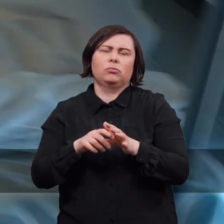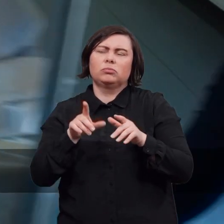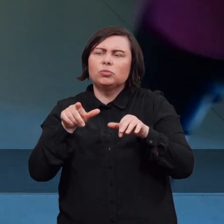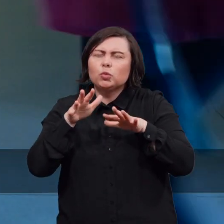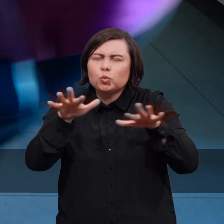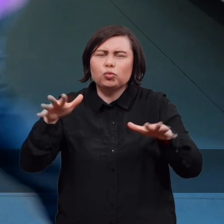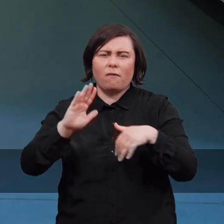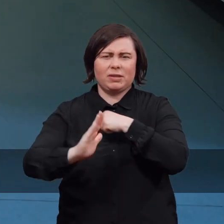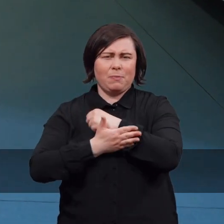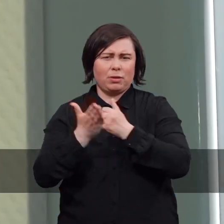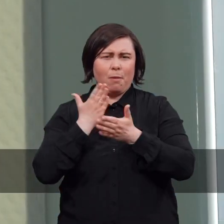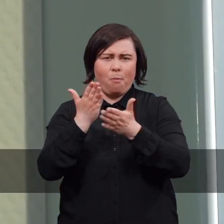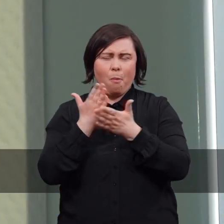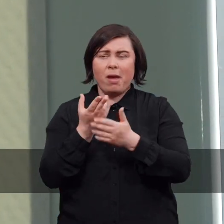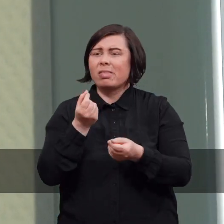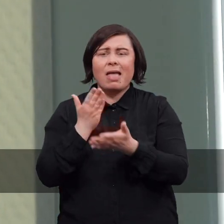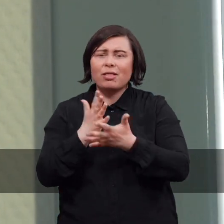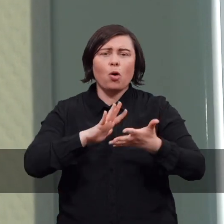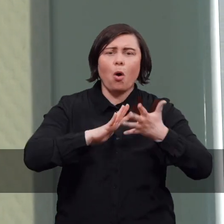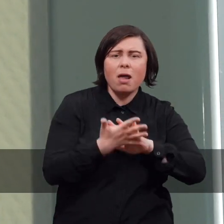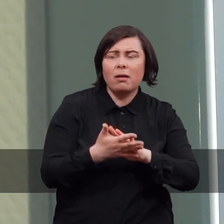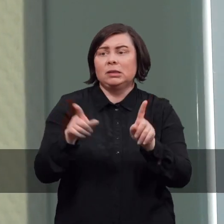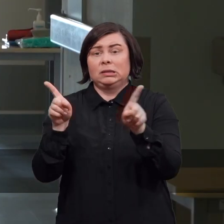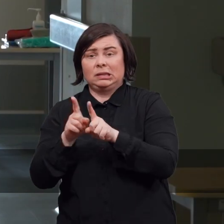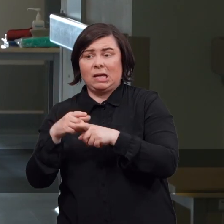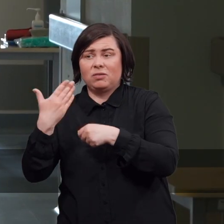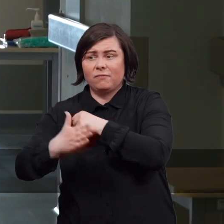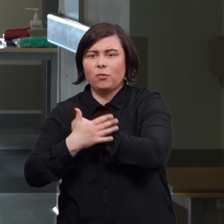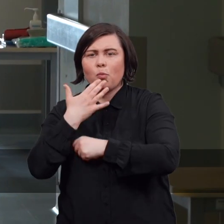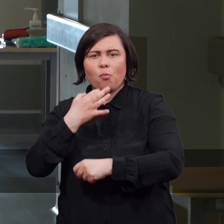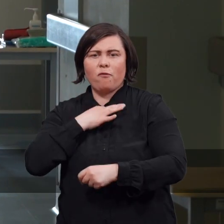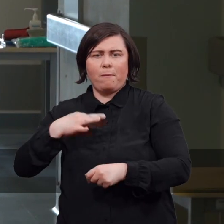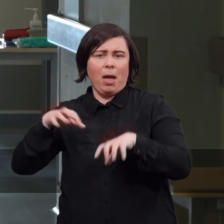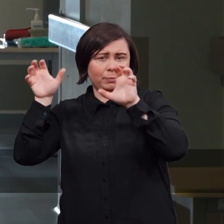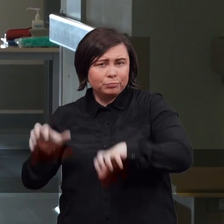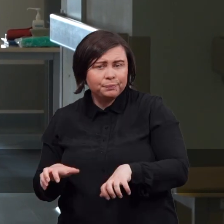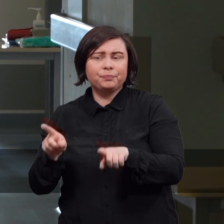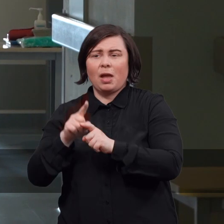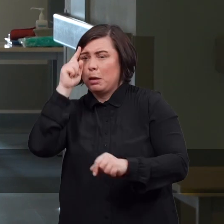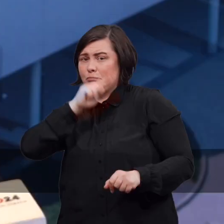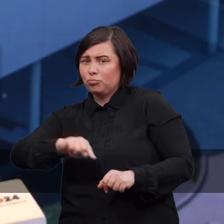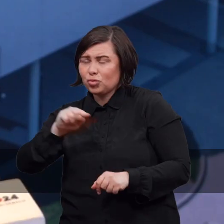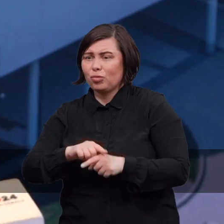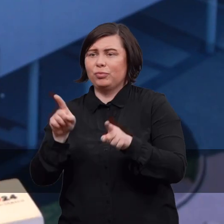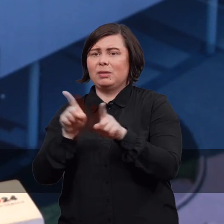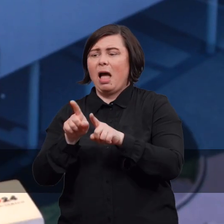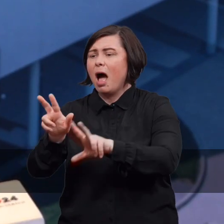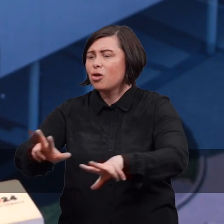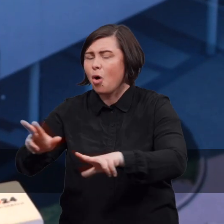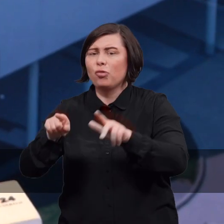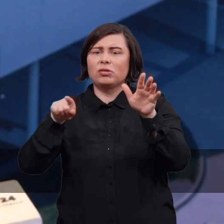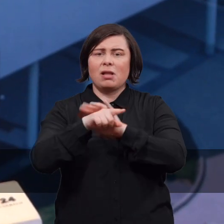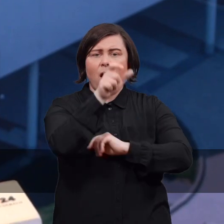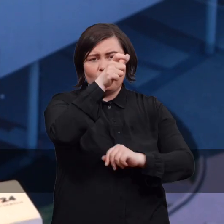wielopłaszczyznowej opieki. To nie tylko rehabilitacja, to tak jak wspomniał Pan prezes, to także psychologowie i dla